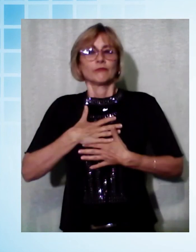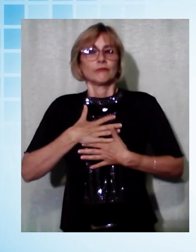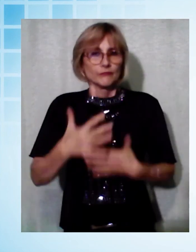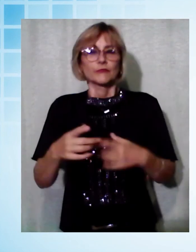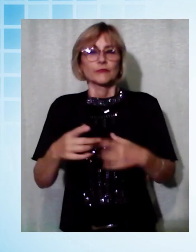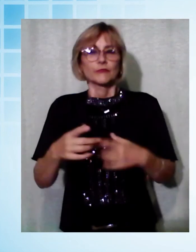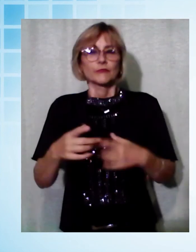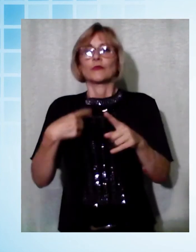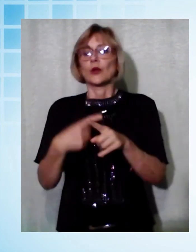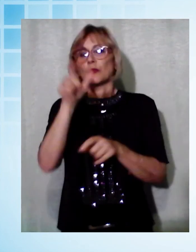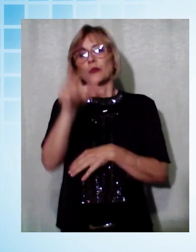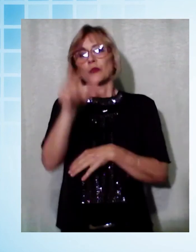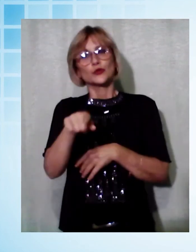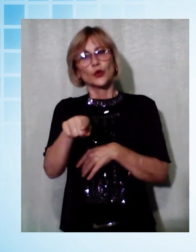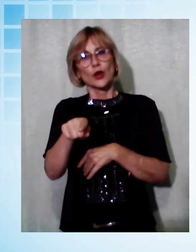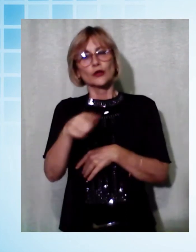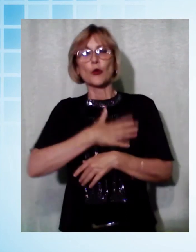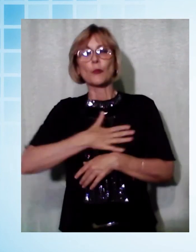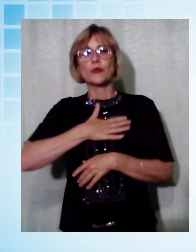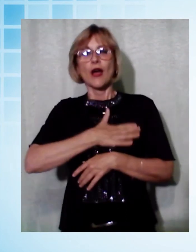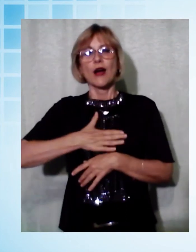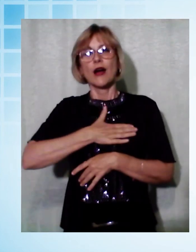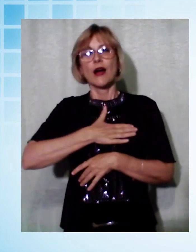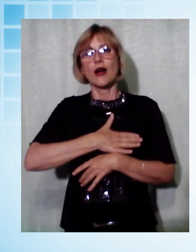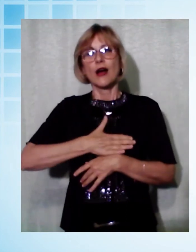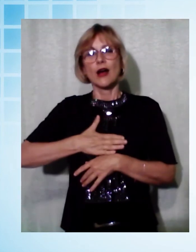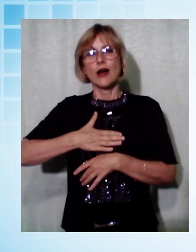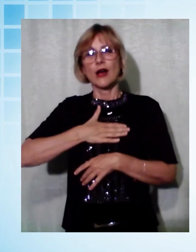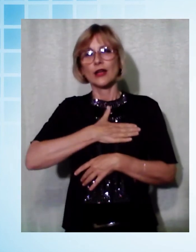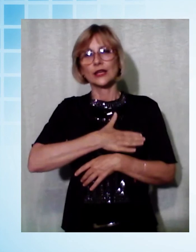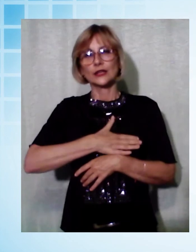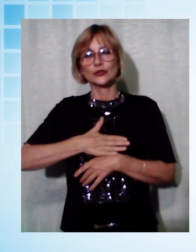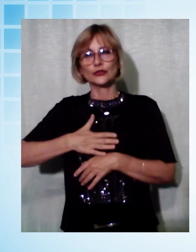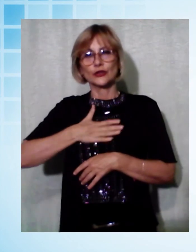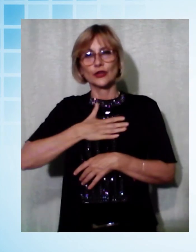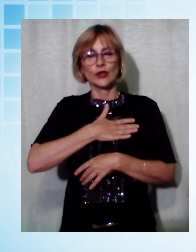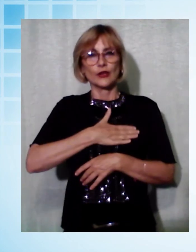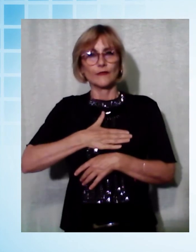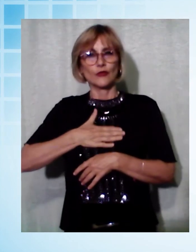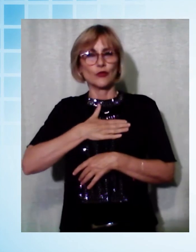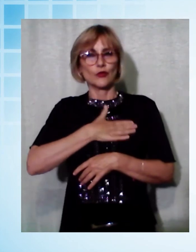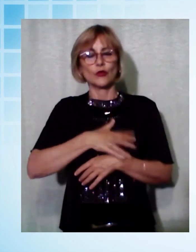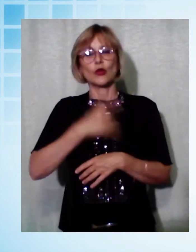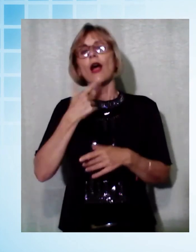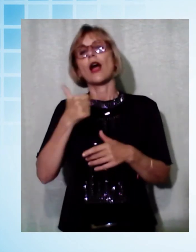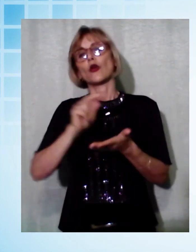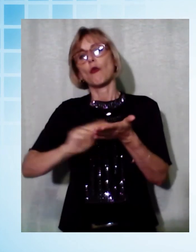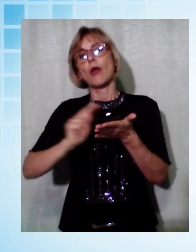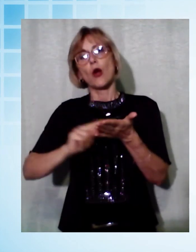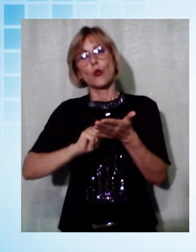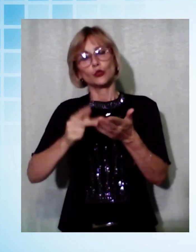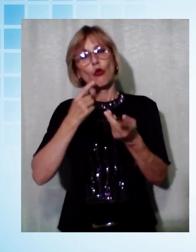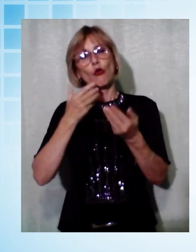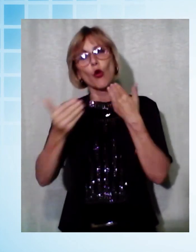veramente piacevole e delizioso che fa le sue opere come autore soprattutto non solo come